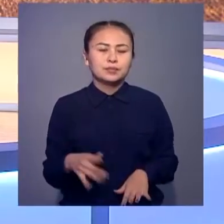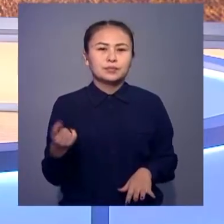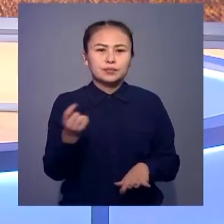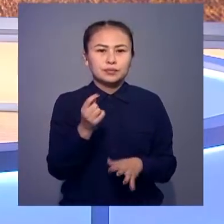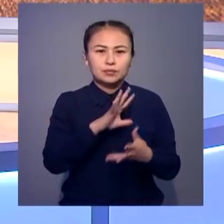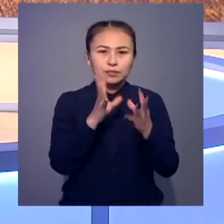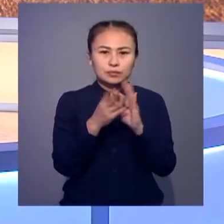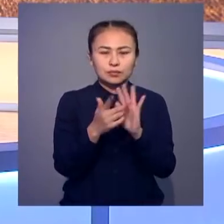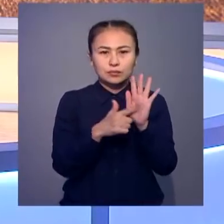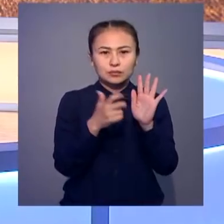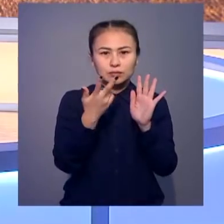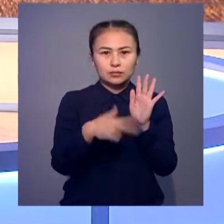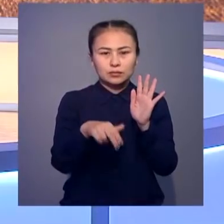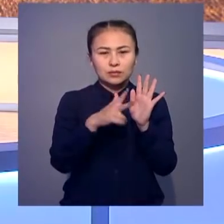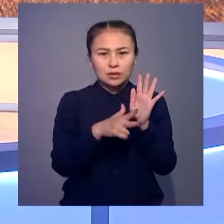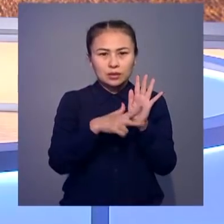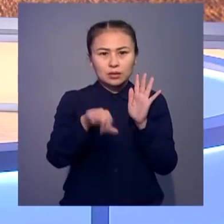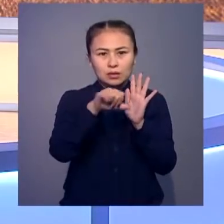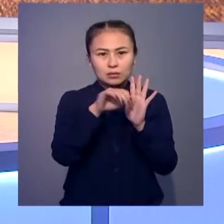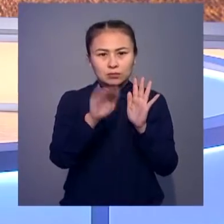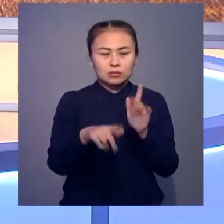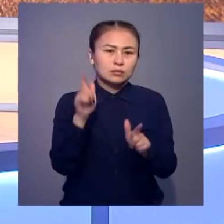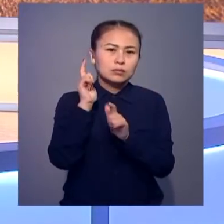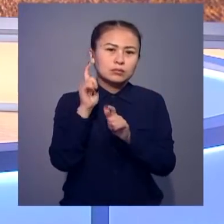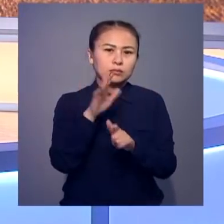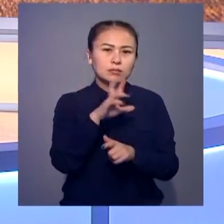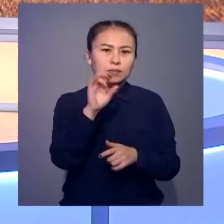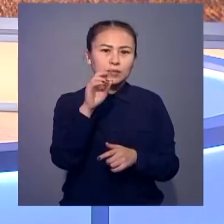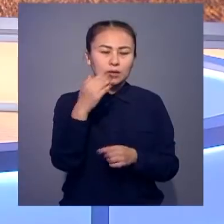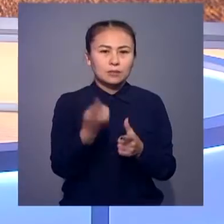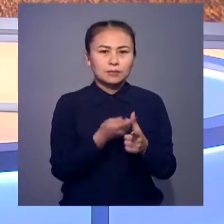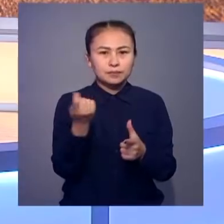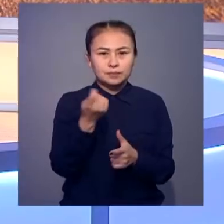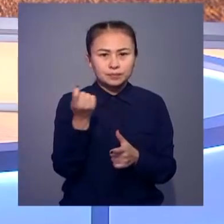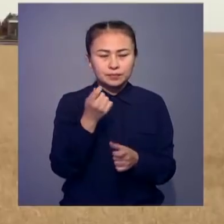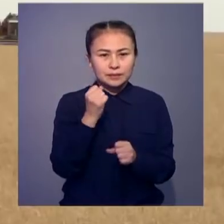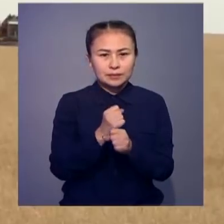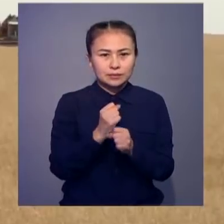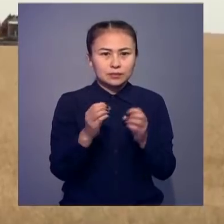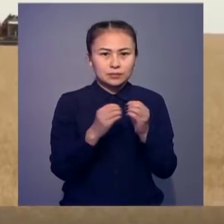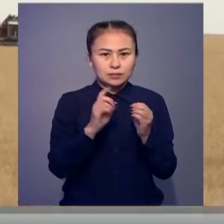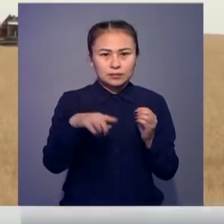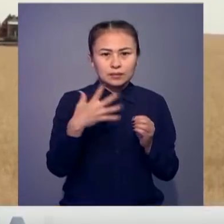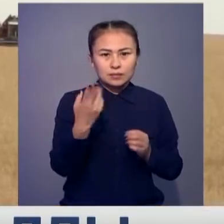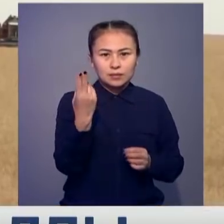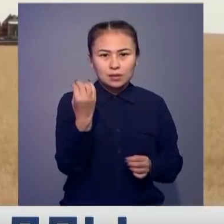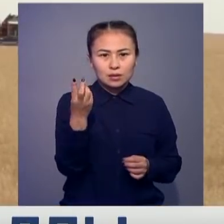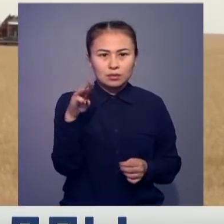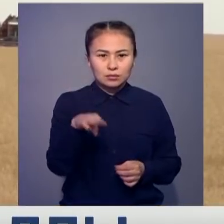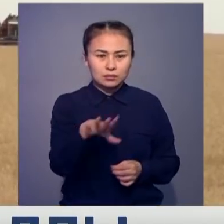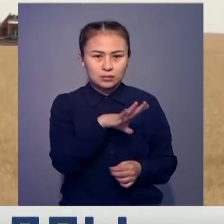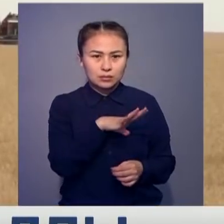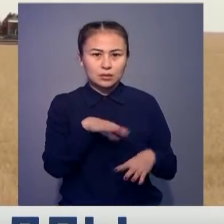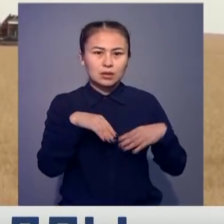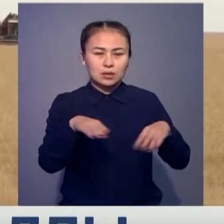астықтың жалпы көлемі 786 мүм тоннадан асты. Бидайдың орташа өнімділігі гектарына 10,5 центнерден келіп отырым.